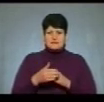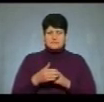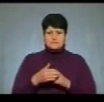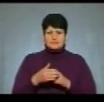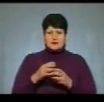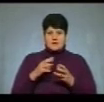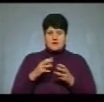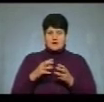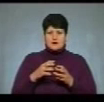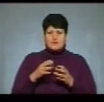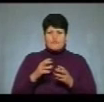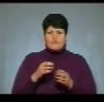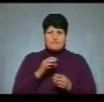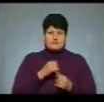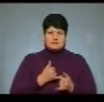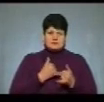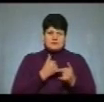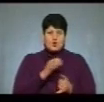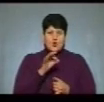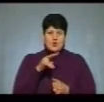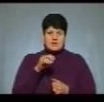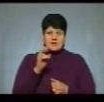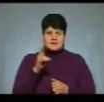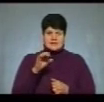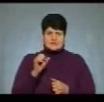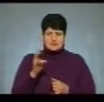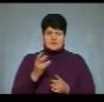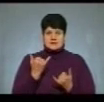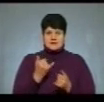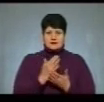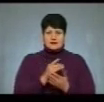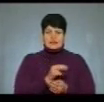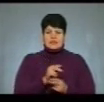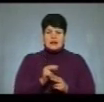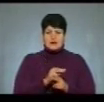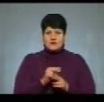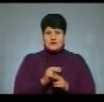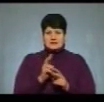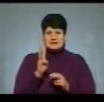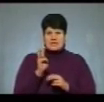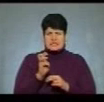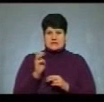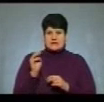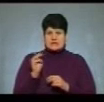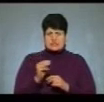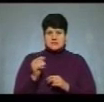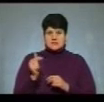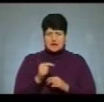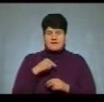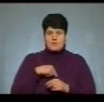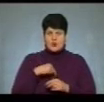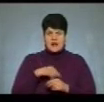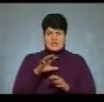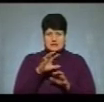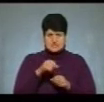груповою в користь самого Олександра, який знаходився на лікуванні, в сумі 300 тисяч гривень моральних